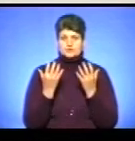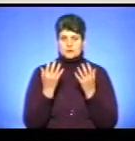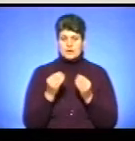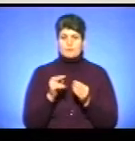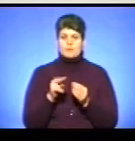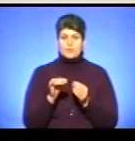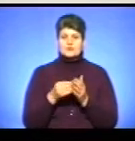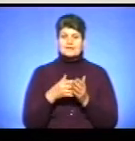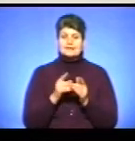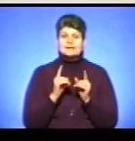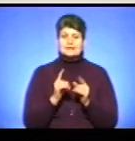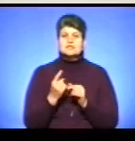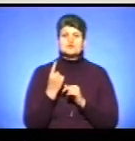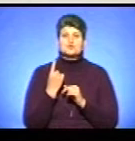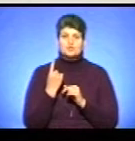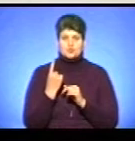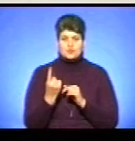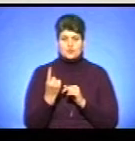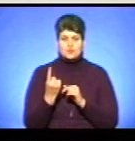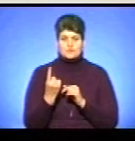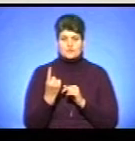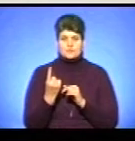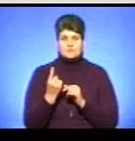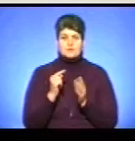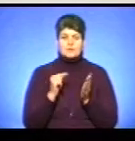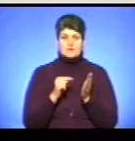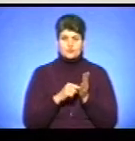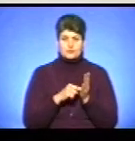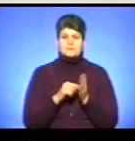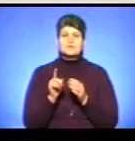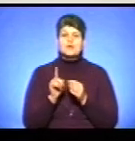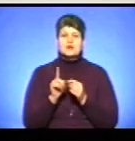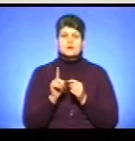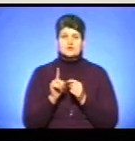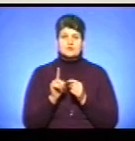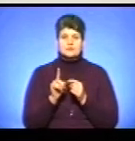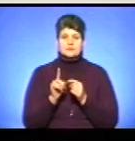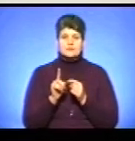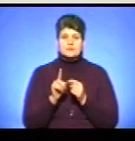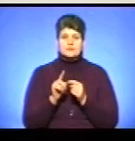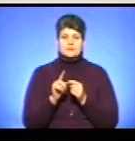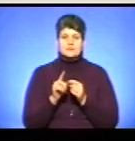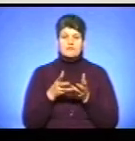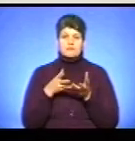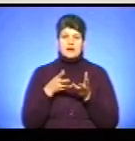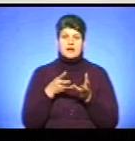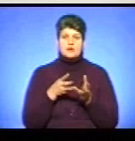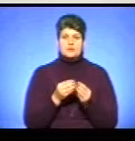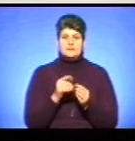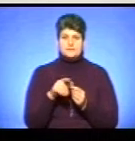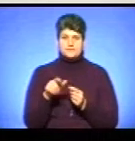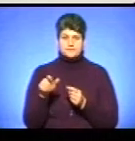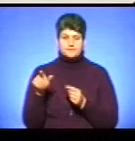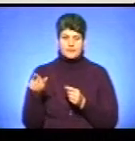тарифу лише з одною і однією метою – щоб переконати тим самим пасажира,